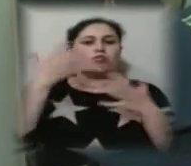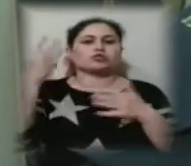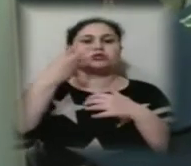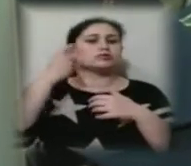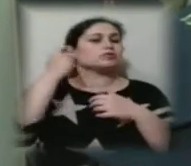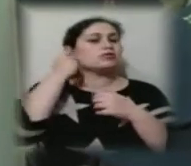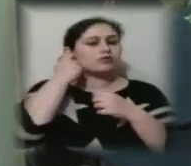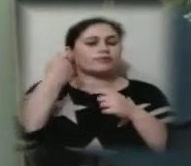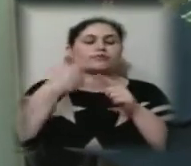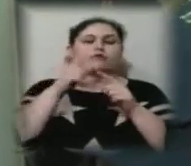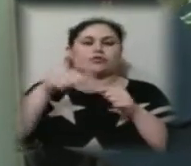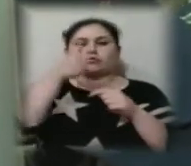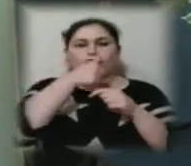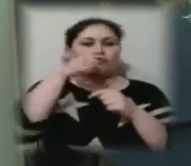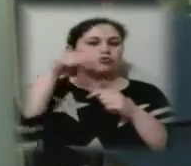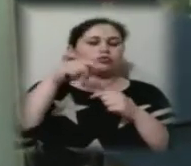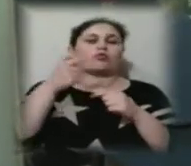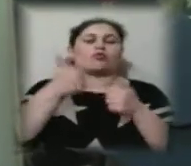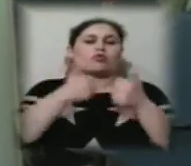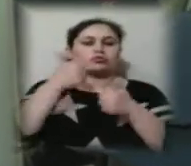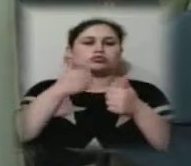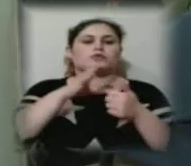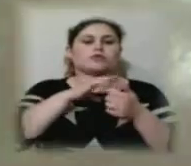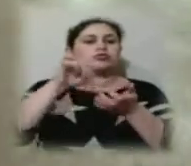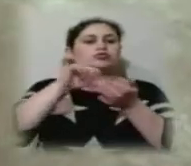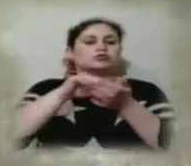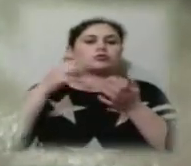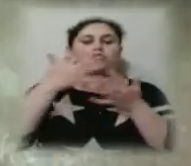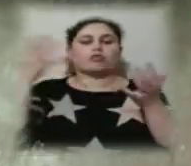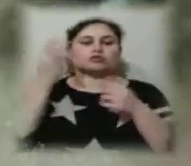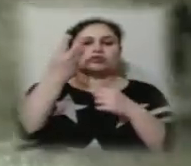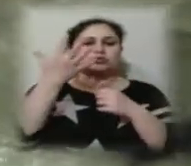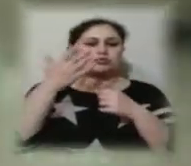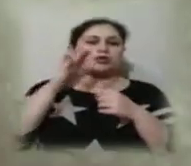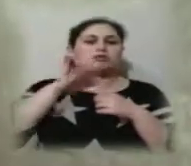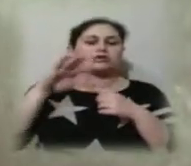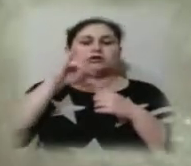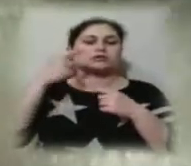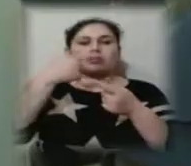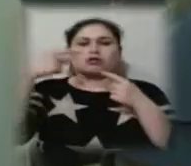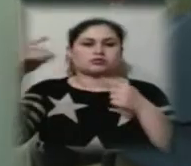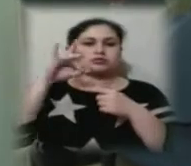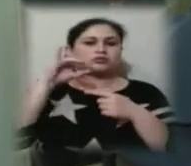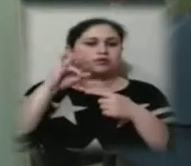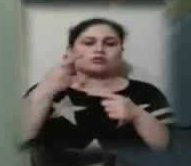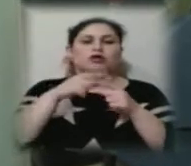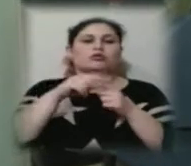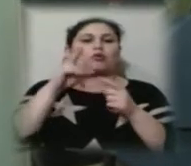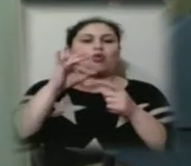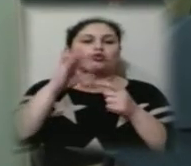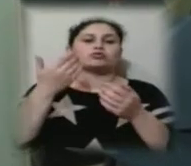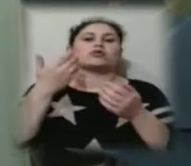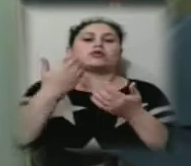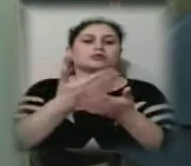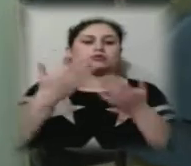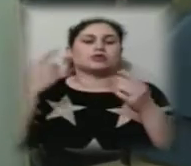В цьому році в цьому конкурсу приймали участь більше 35 дітей з різних країн. Цей конкурс представляє Всесвітня ліга красоти